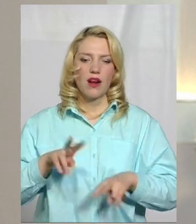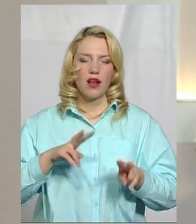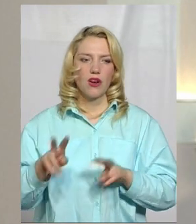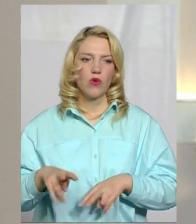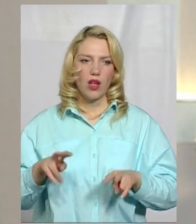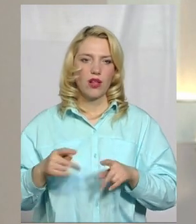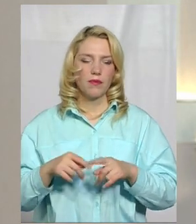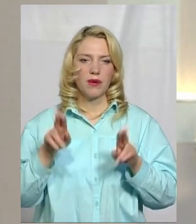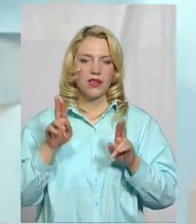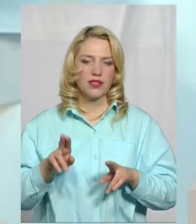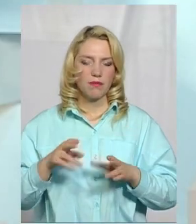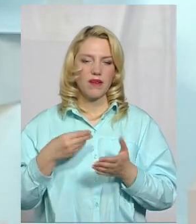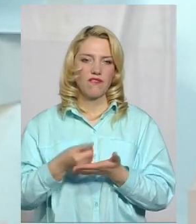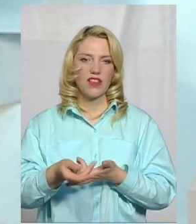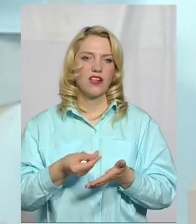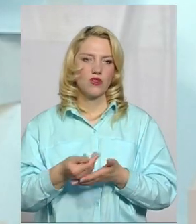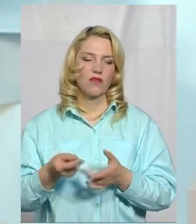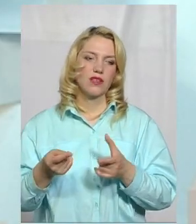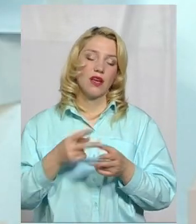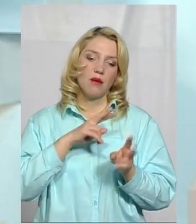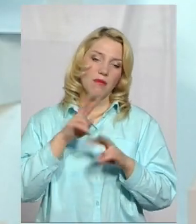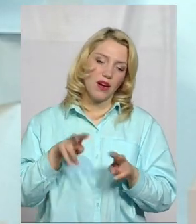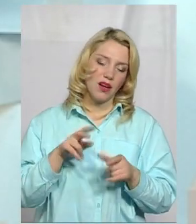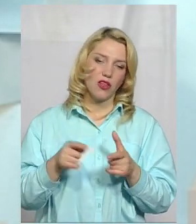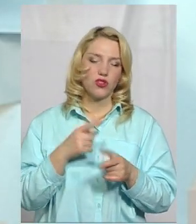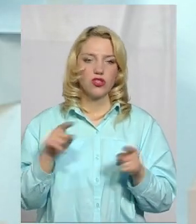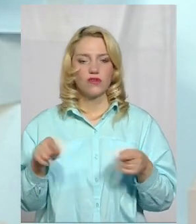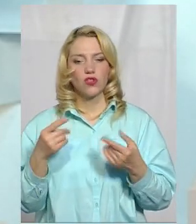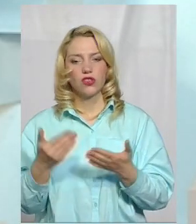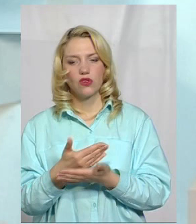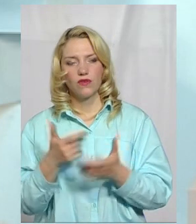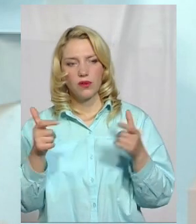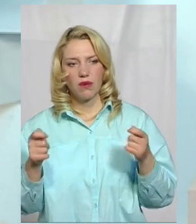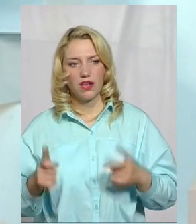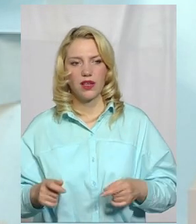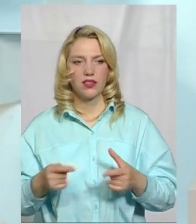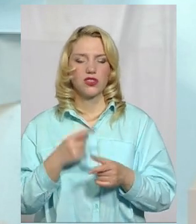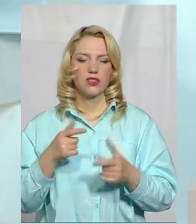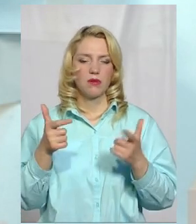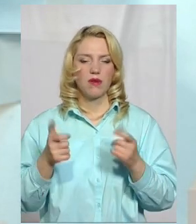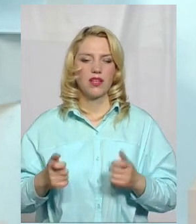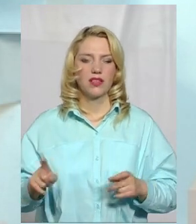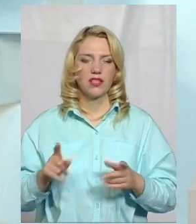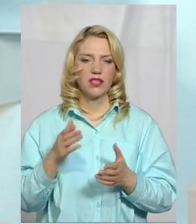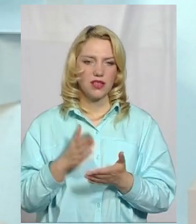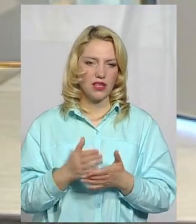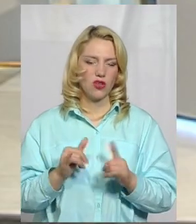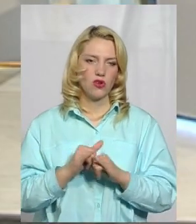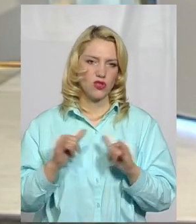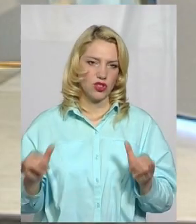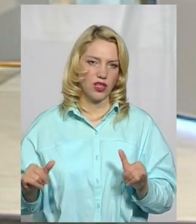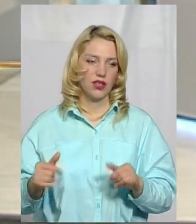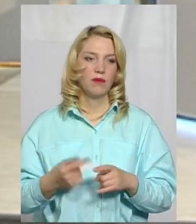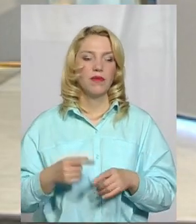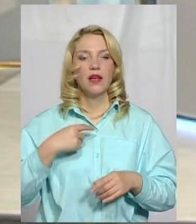фінансування? Переглянули принцип. Чи створили нові пакети, чи ті пакети розширили, які на сьогодні вже мають місце? Ми